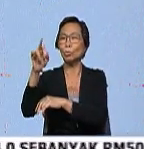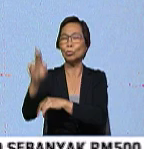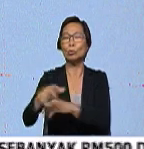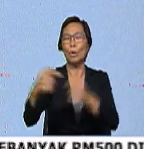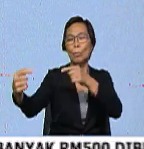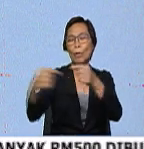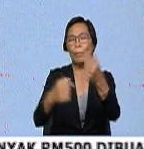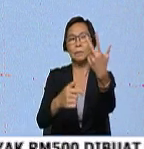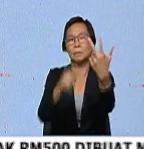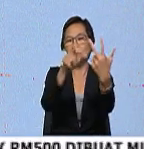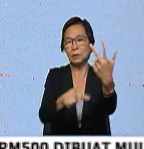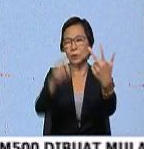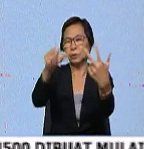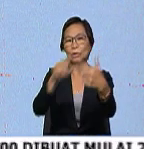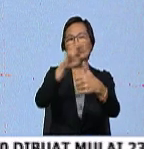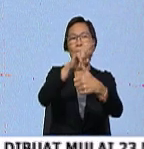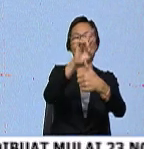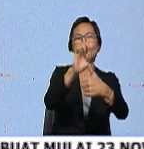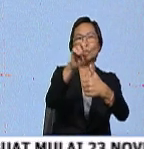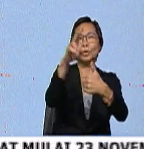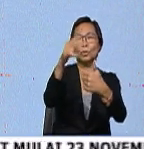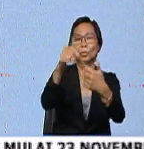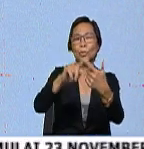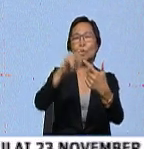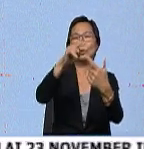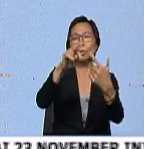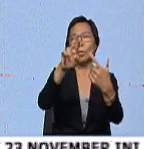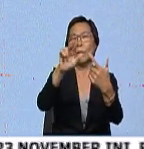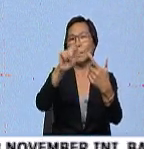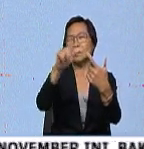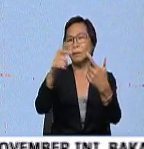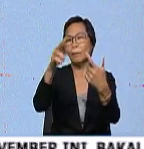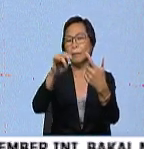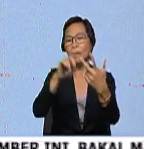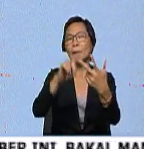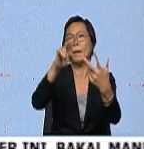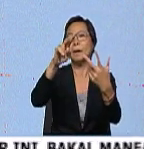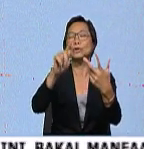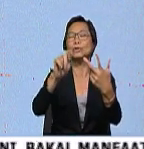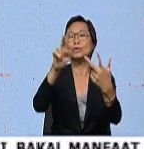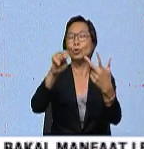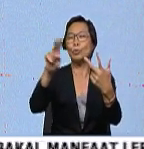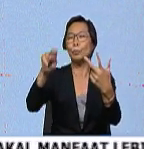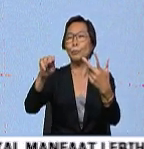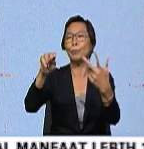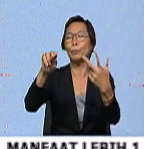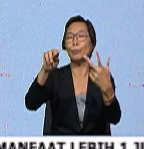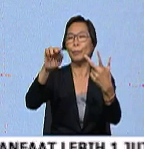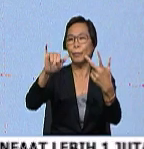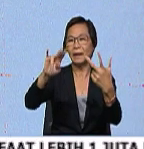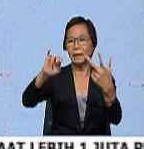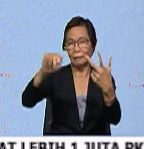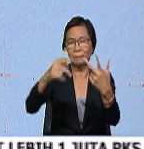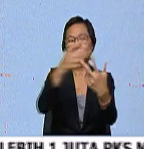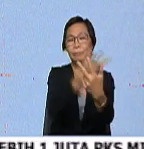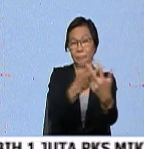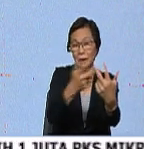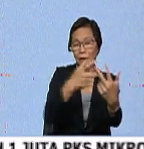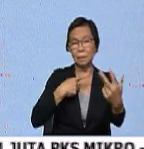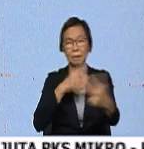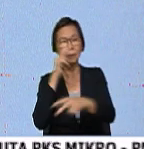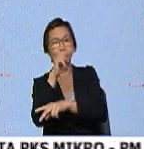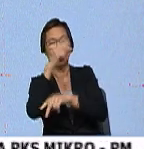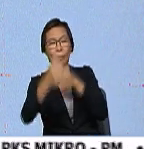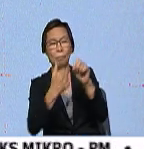tiga pun juru di antara Mwarizwan Mustafa, Dato' Noazman Hassan Tumina Kadi, Elayis Mohd Hashim. Kalau kita boleh